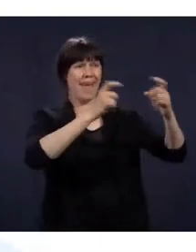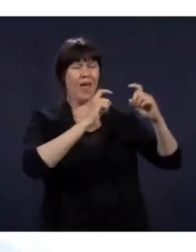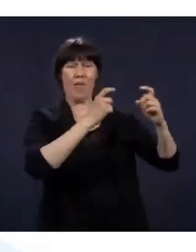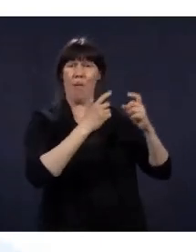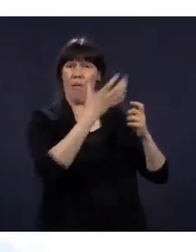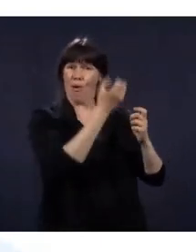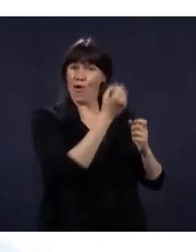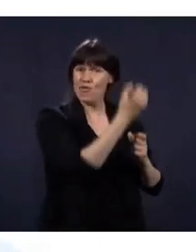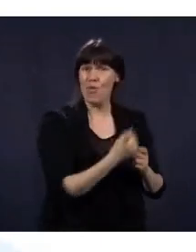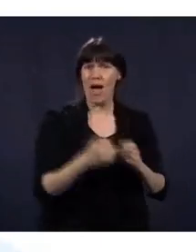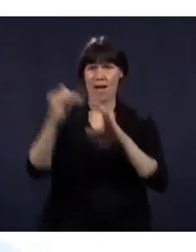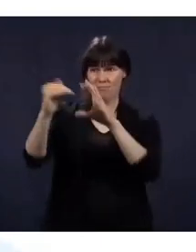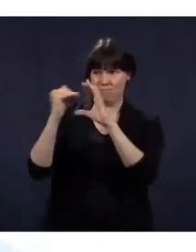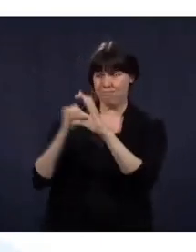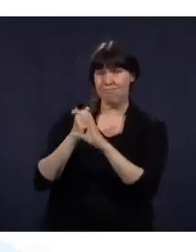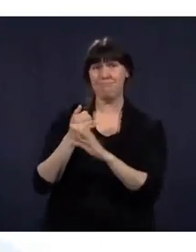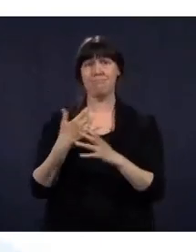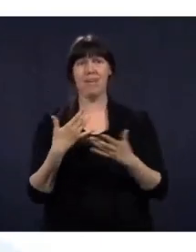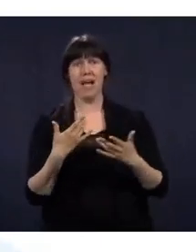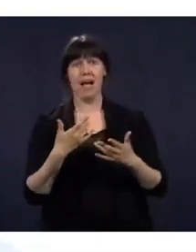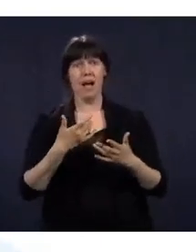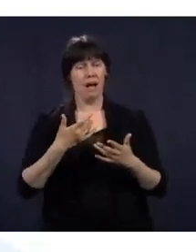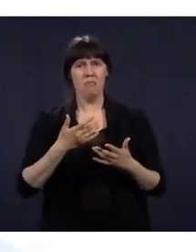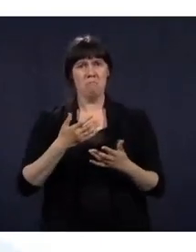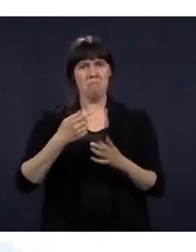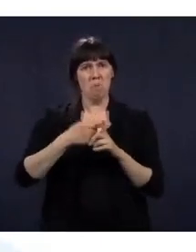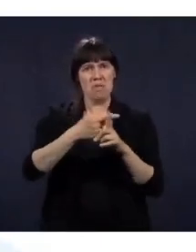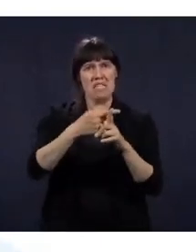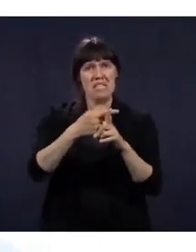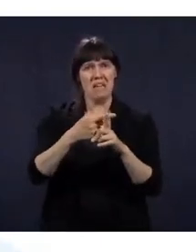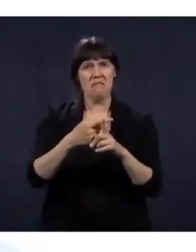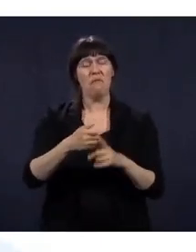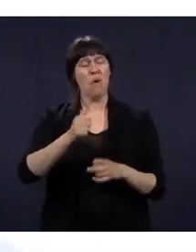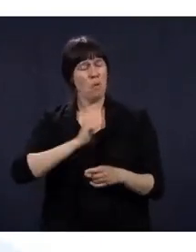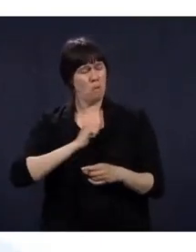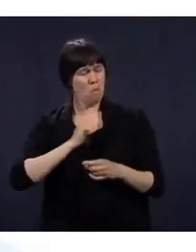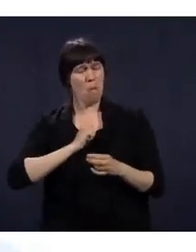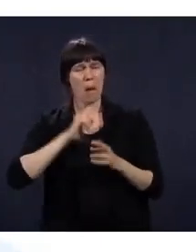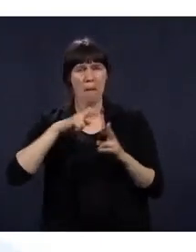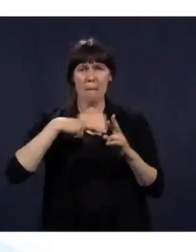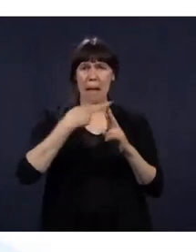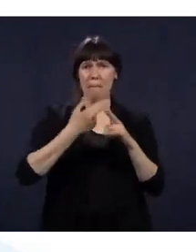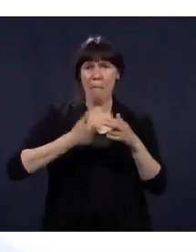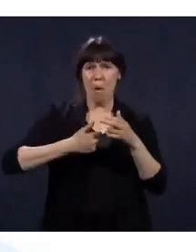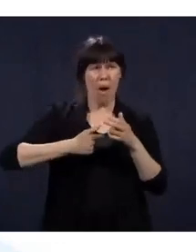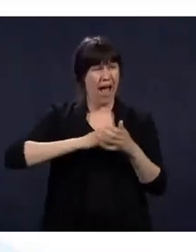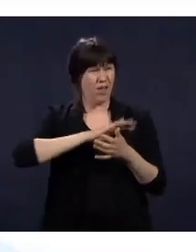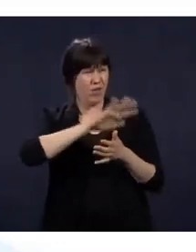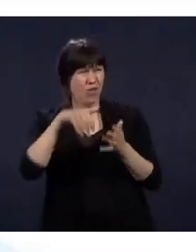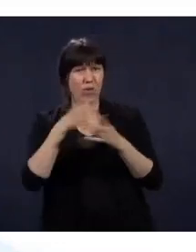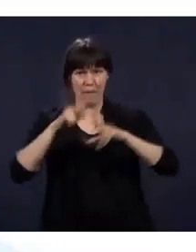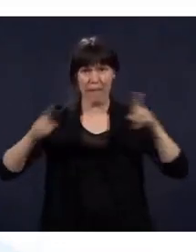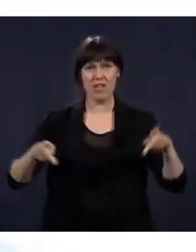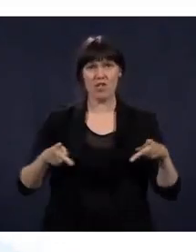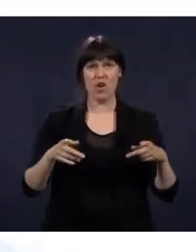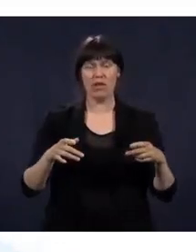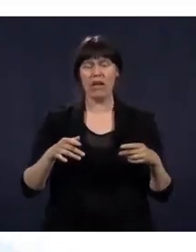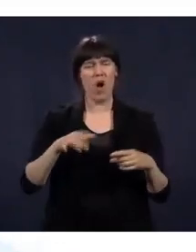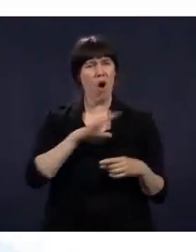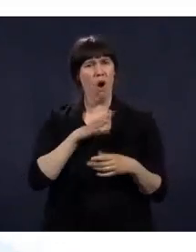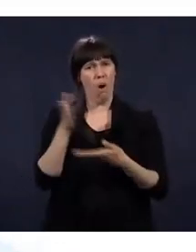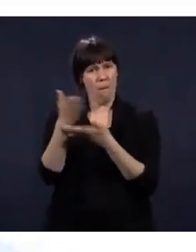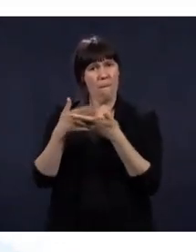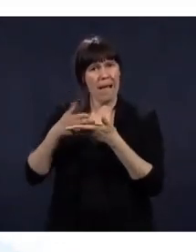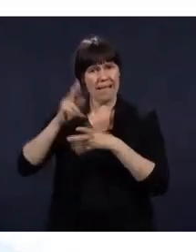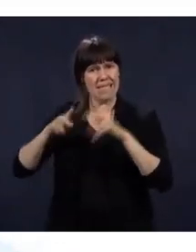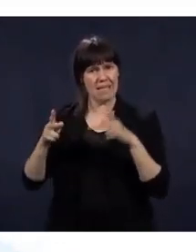je reçois des mots, et j'essaie de répondre à tout le monde. Je l'ai faite, et je l faite autant pour ceux qui m'injurent que pour ceux qui ont